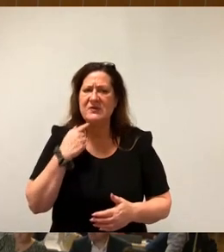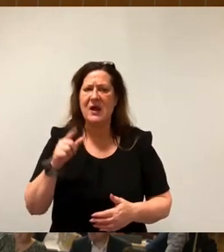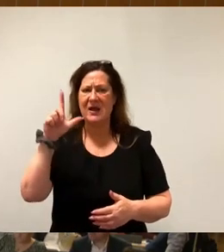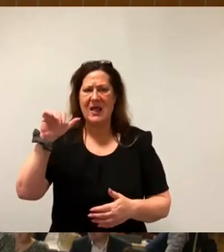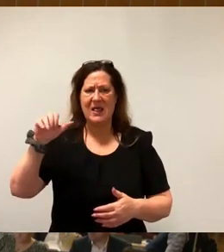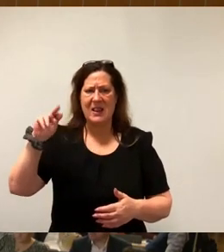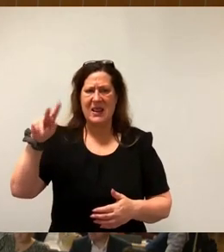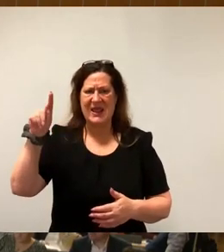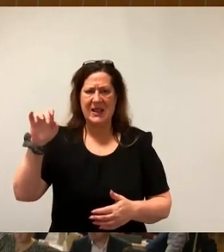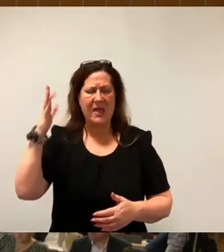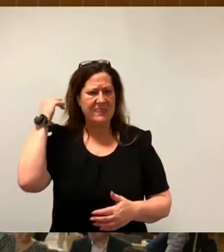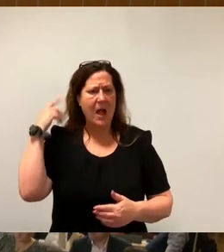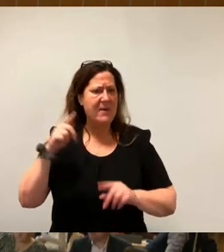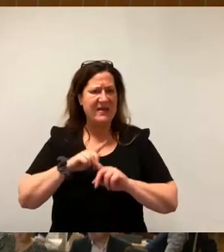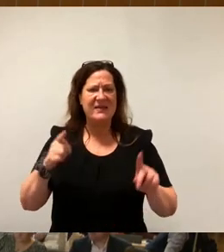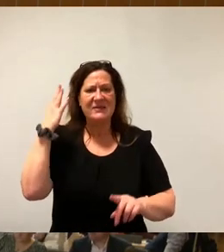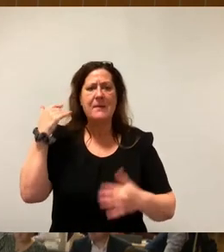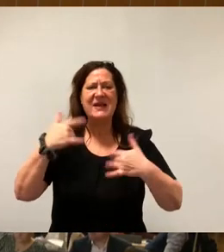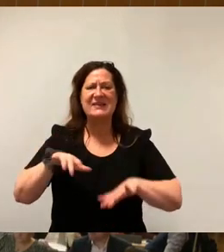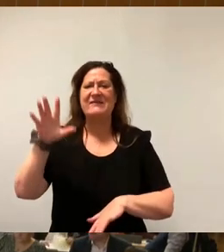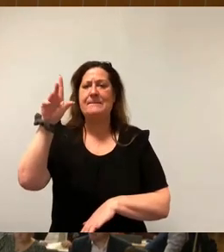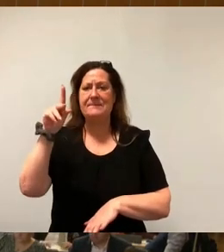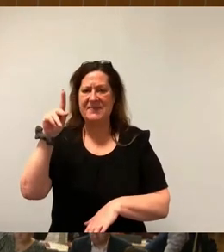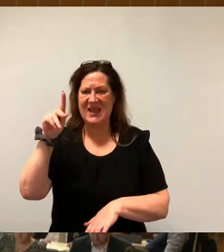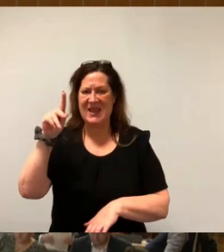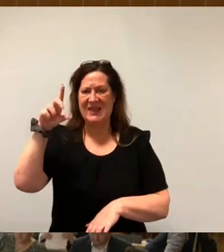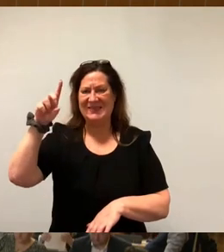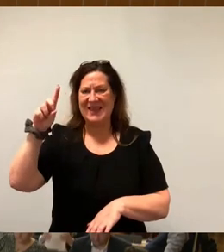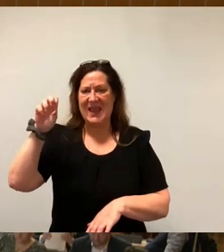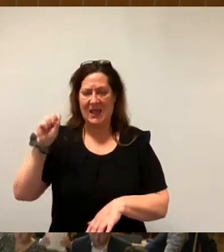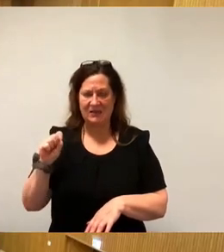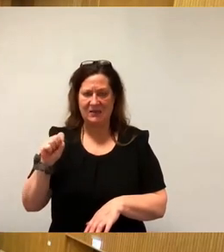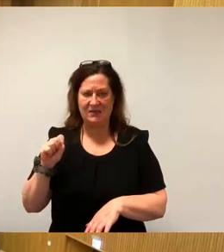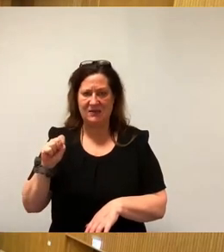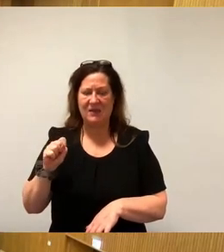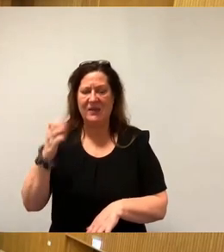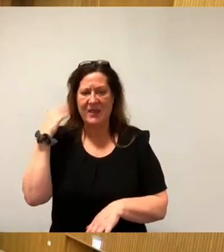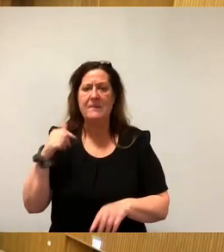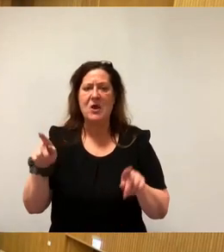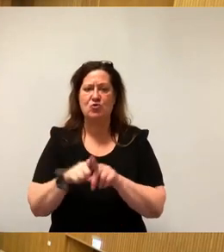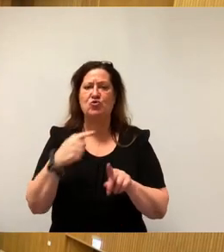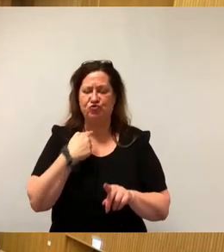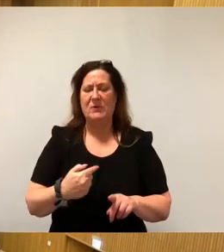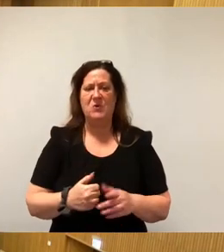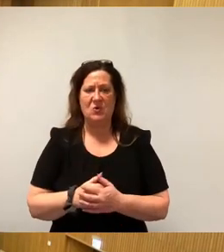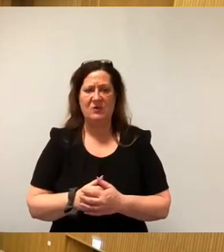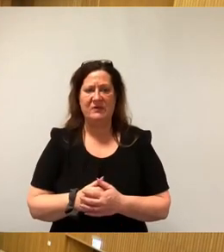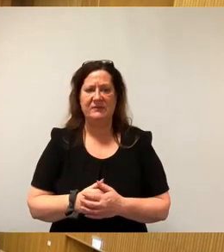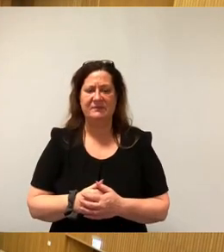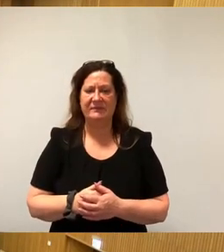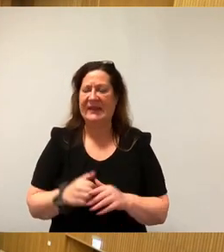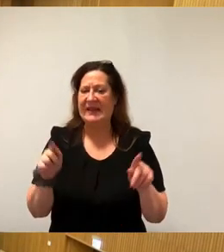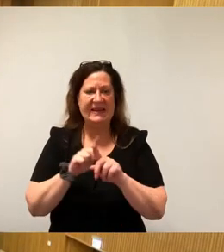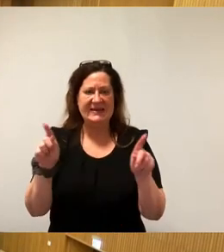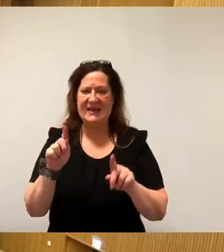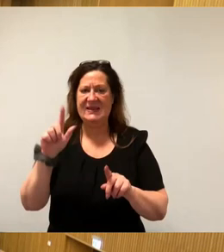es damals nicht, das war die PDS gewesen, die da in Hälfte zugestimmt hat. So, das bringt mich zu